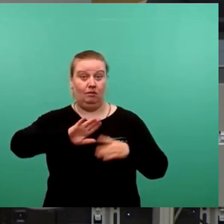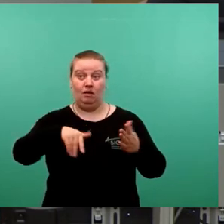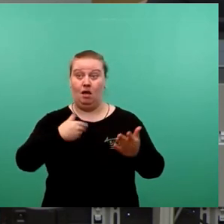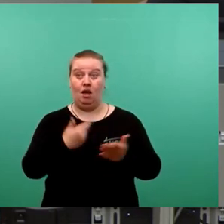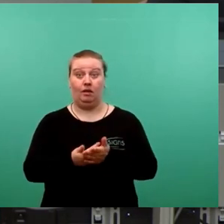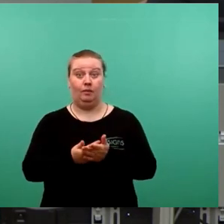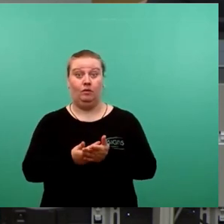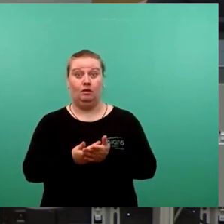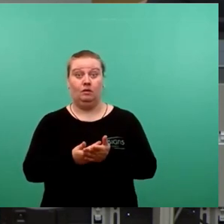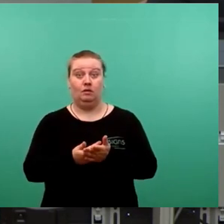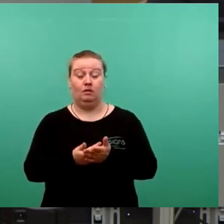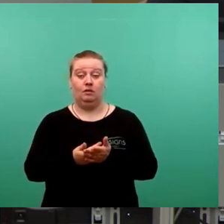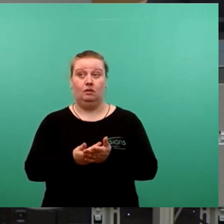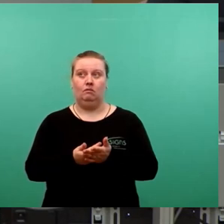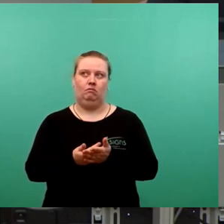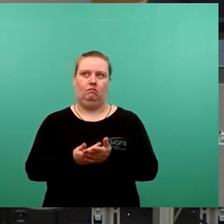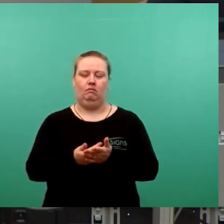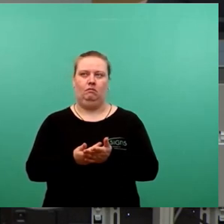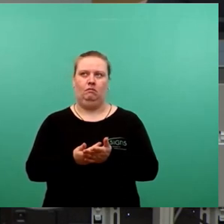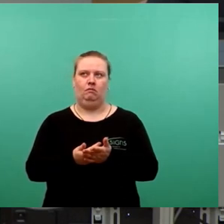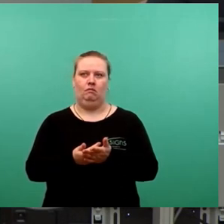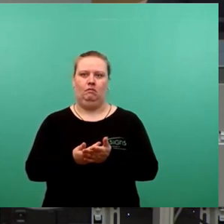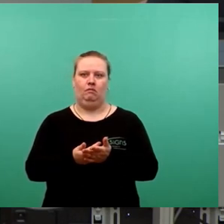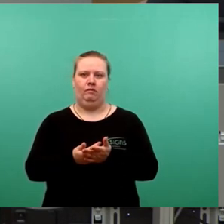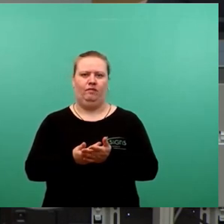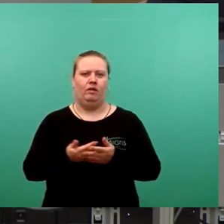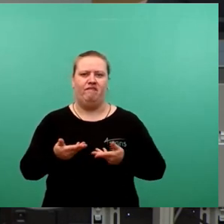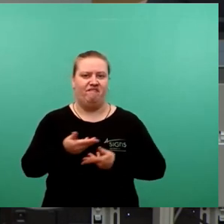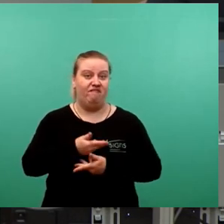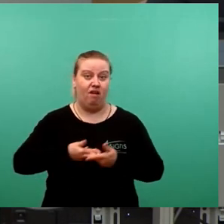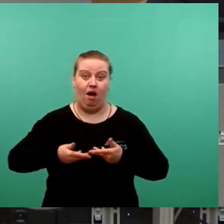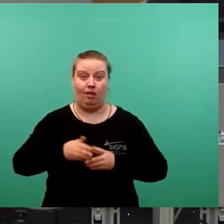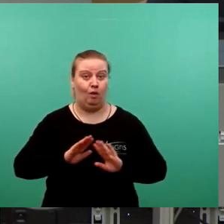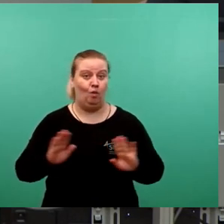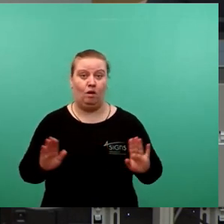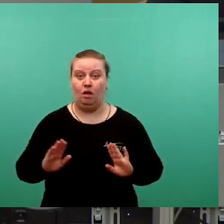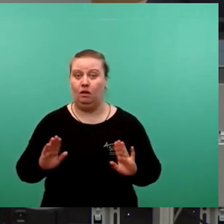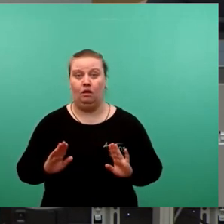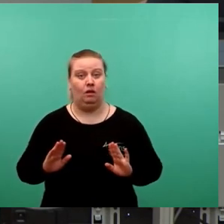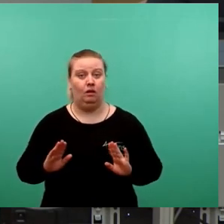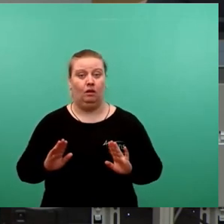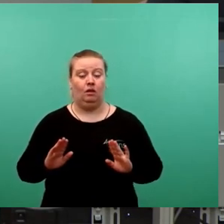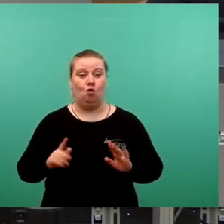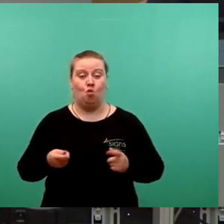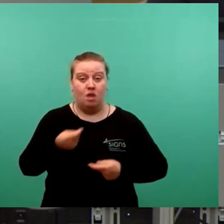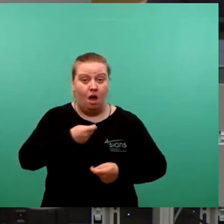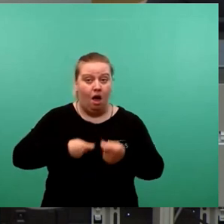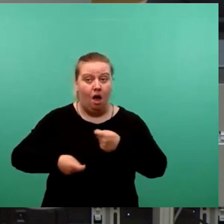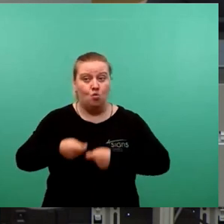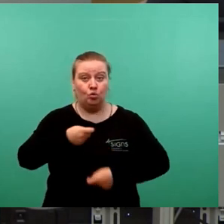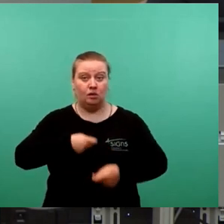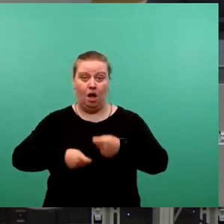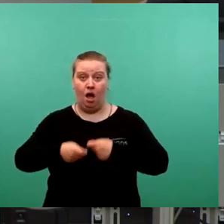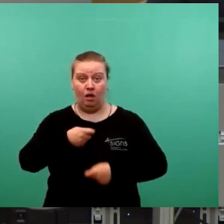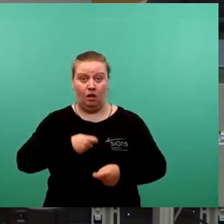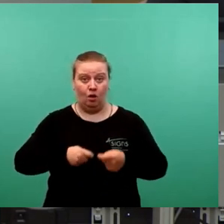Ergebnis von Verhandlungen. Es ist kein Ergebnis von Aushandlungen. Es ist kein